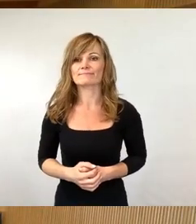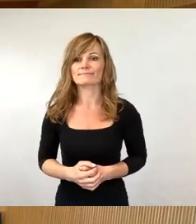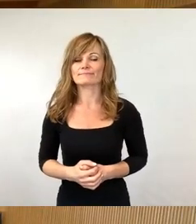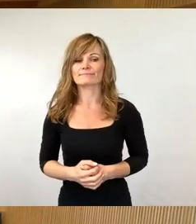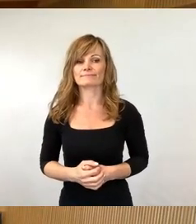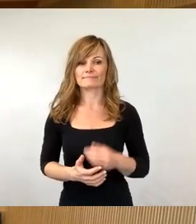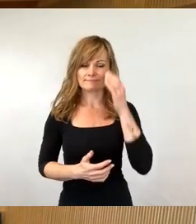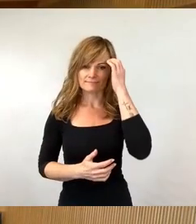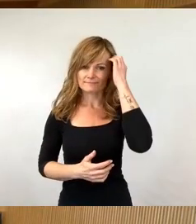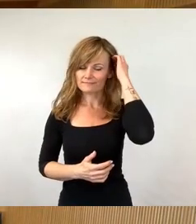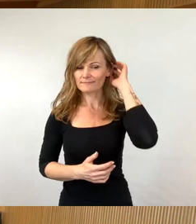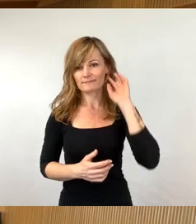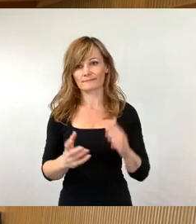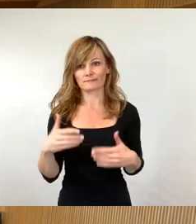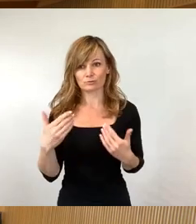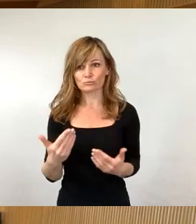Soweit Nachfrage?